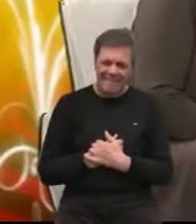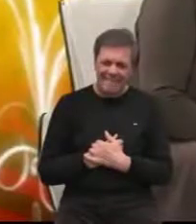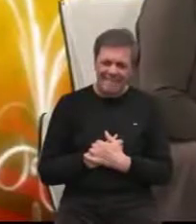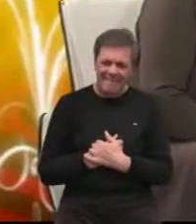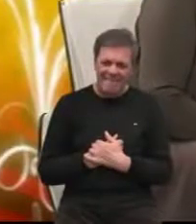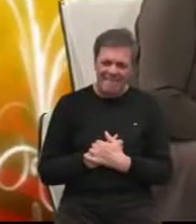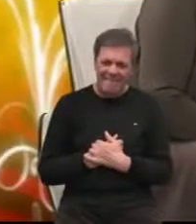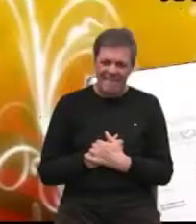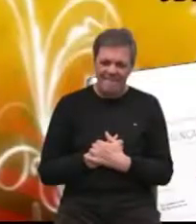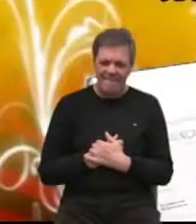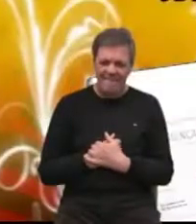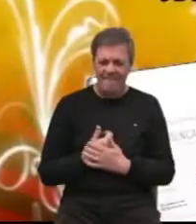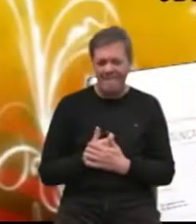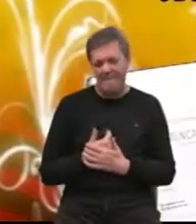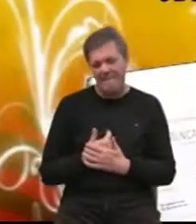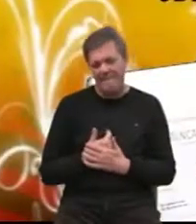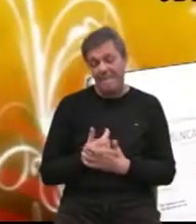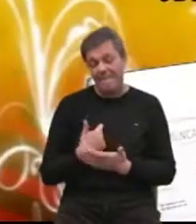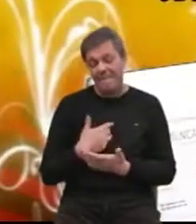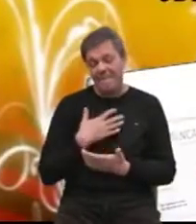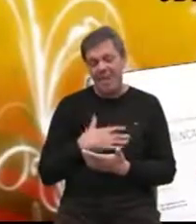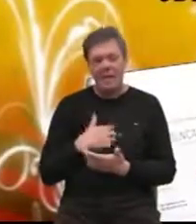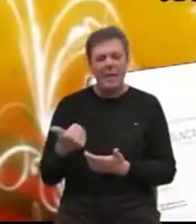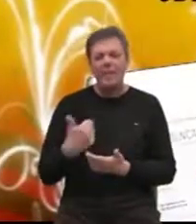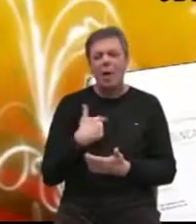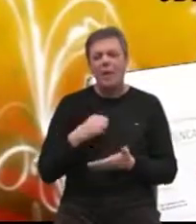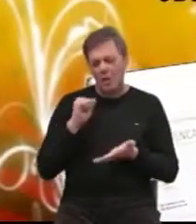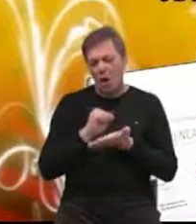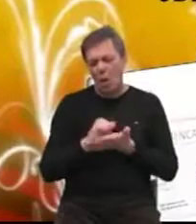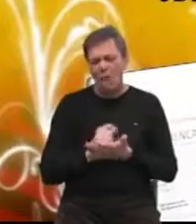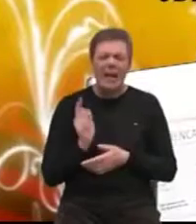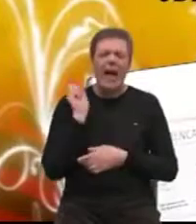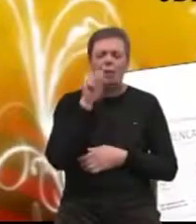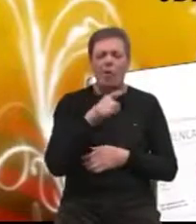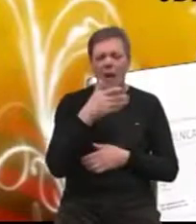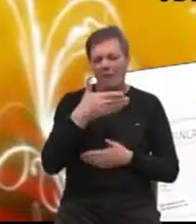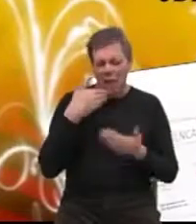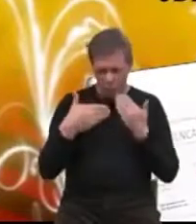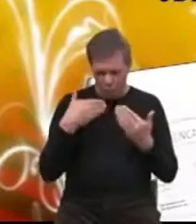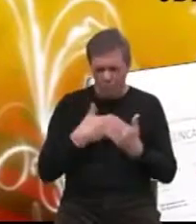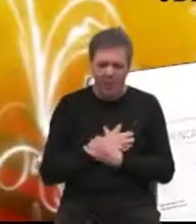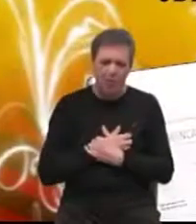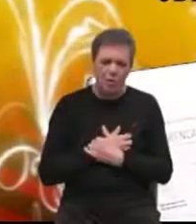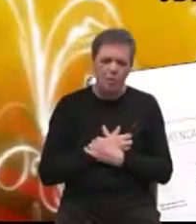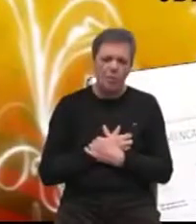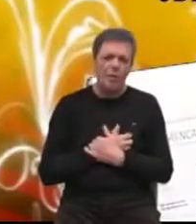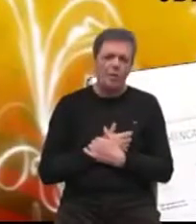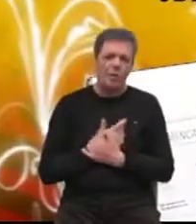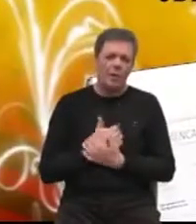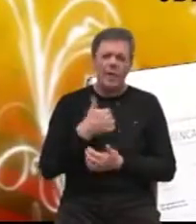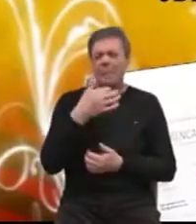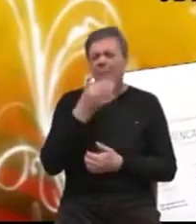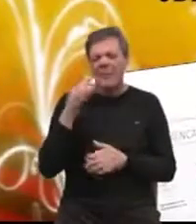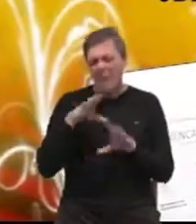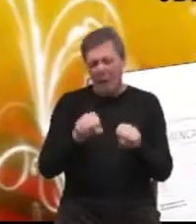ovako, ja ću nastojati da jedna od naših novinarka dođe na vašu konferenciju, jer sam ja prvi dan